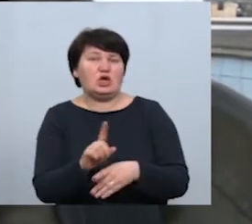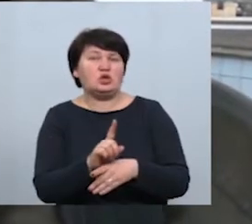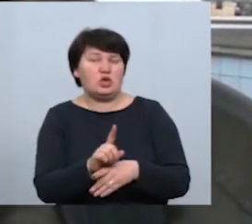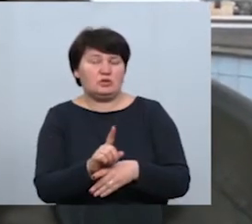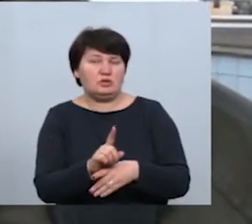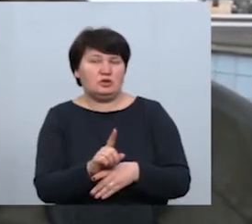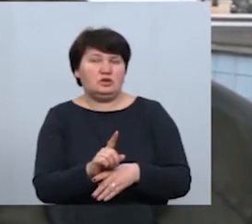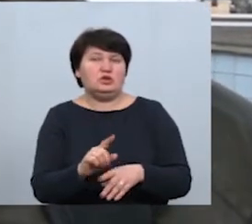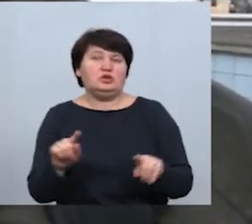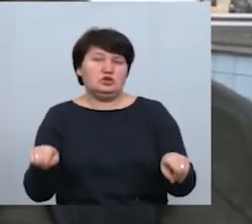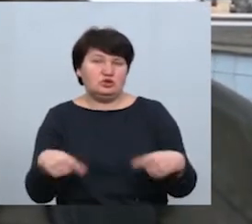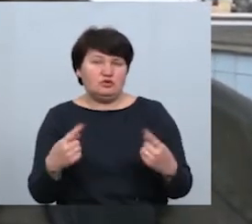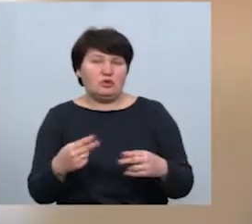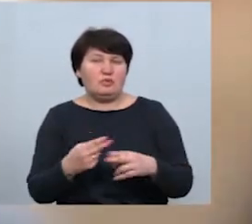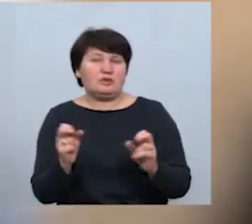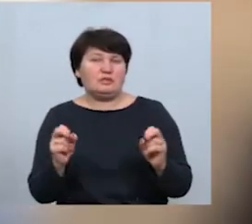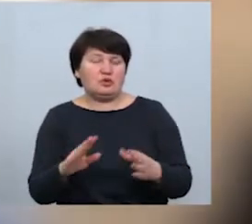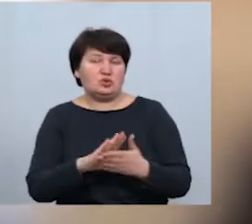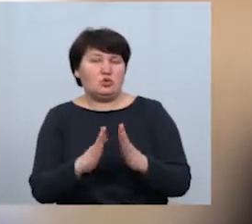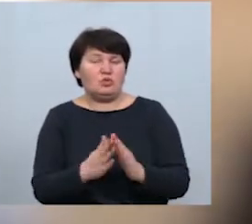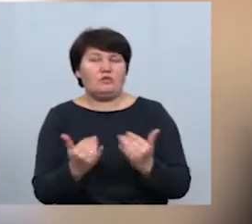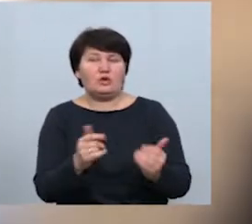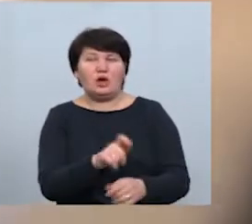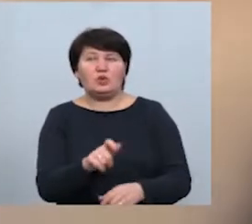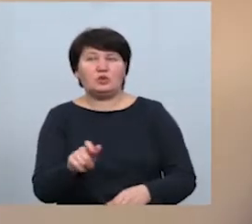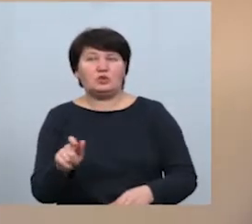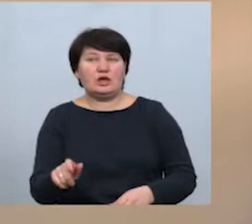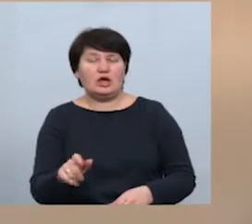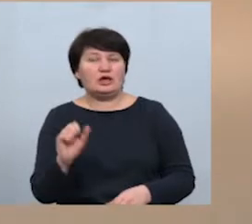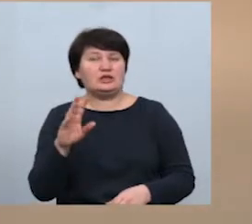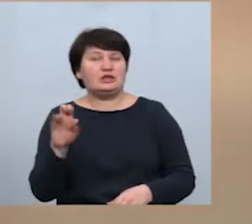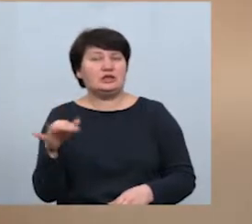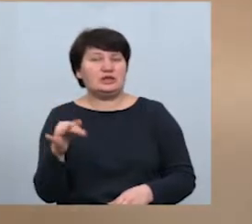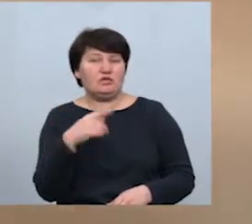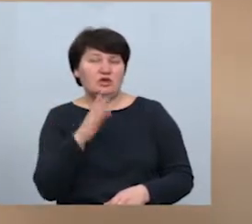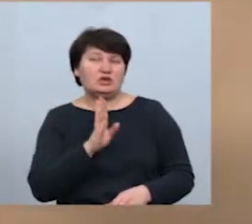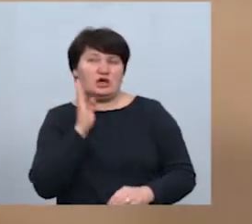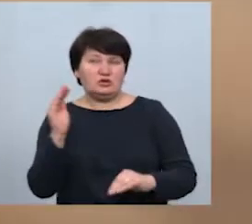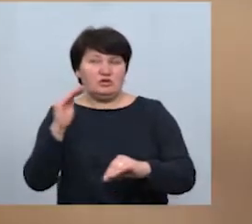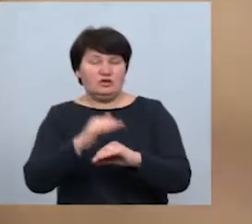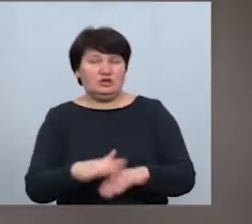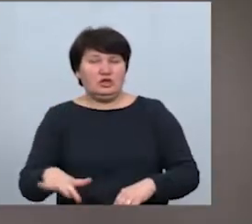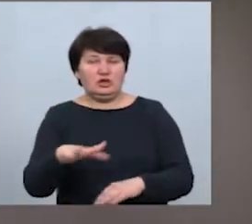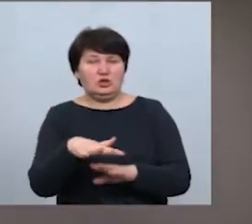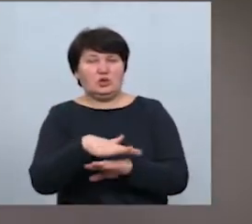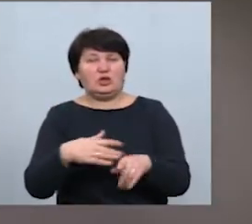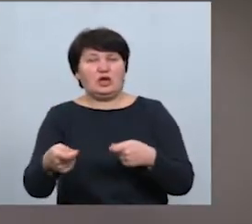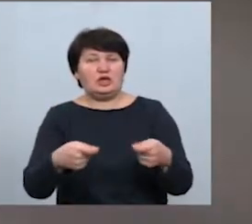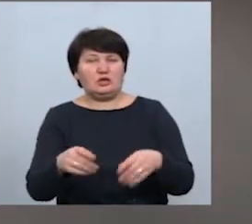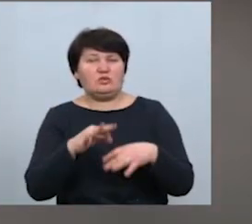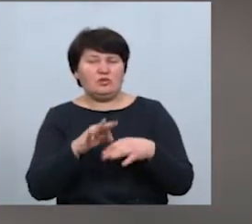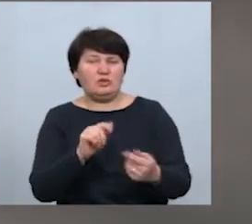безпечні умови для людей. Геннадій Ахтирський каже, що зранку та ввечері на території ринку проводять повну